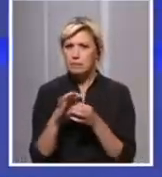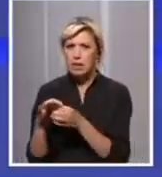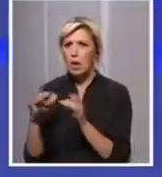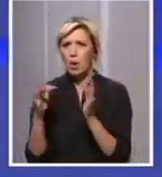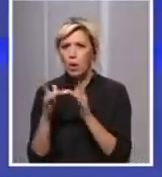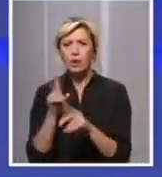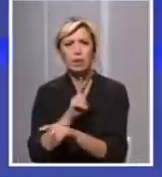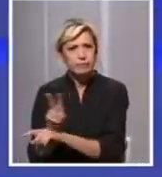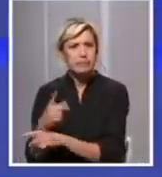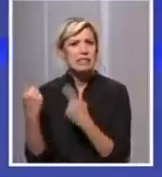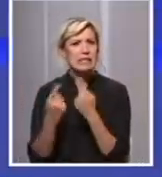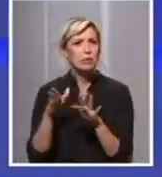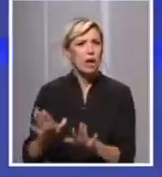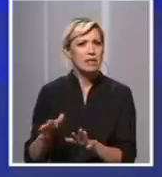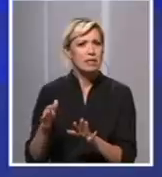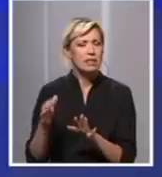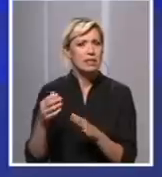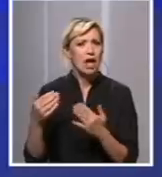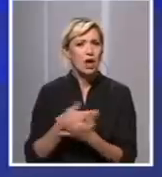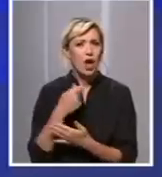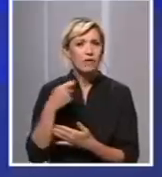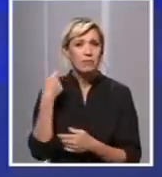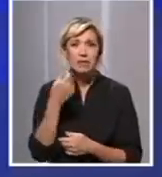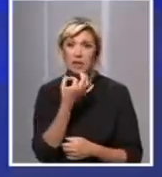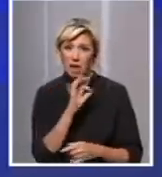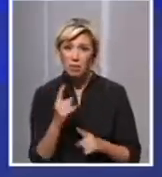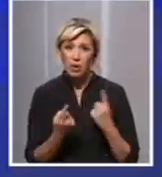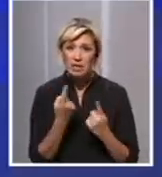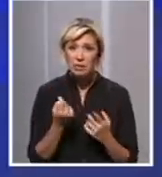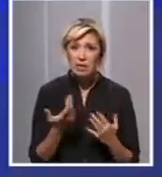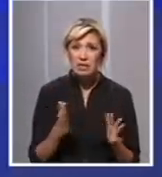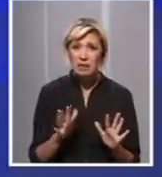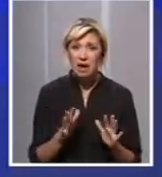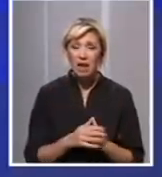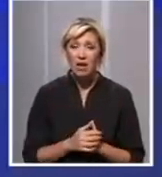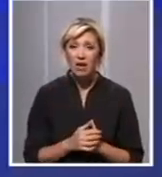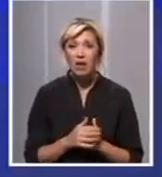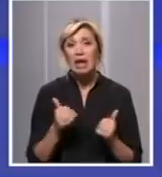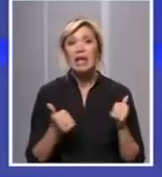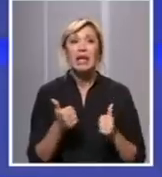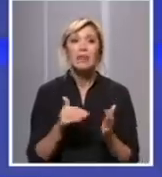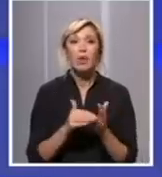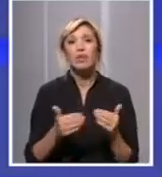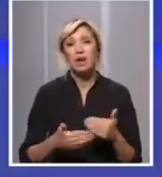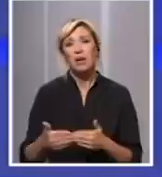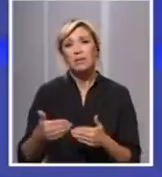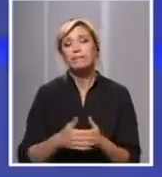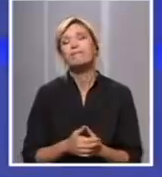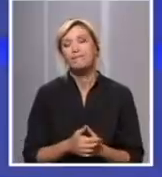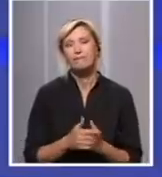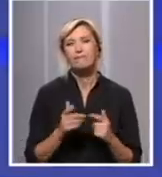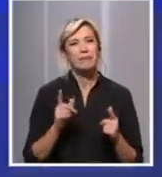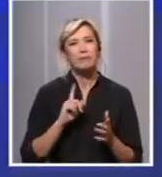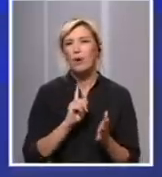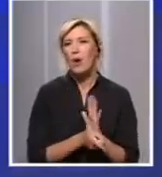nešto kreće na bolje da upotrebim taj termin? Ili opet treba ovo vreme da biste moglo govoriti? vreme da pokažu ono